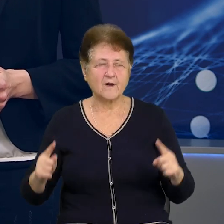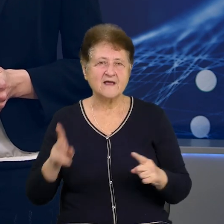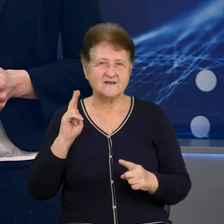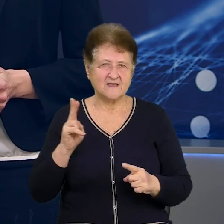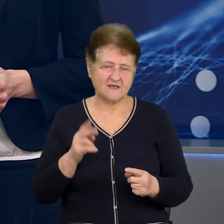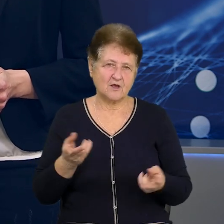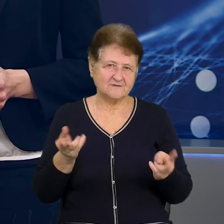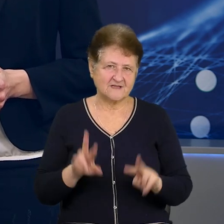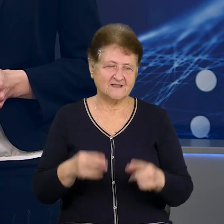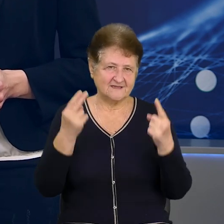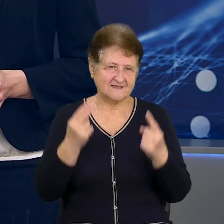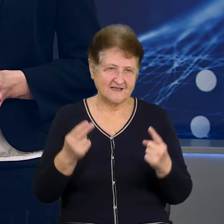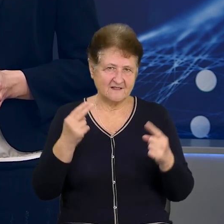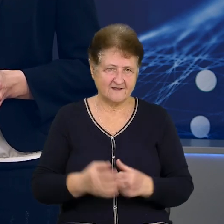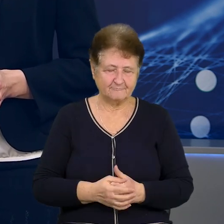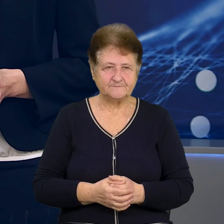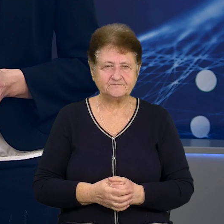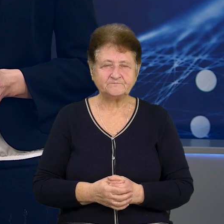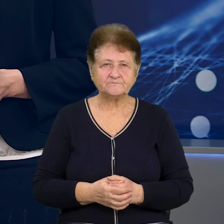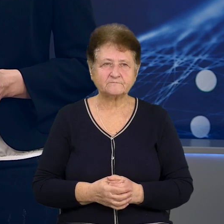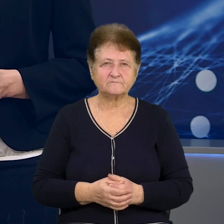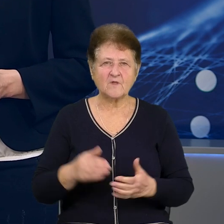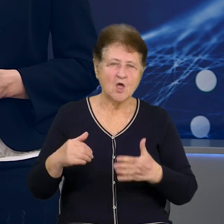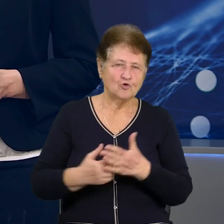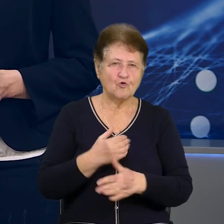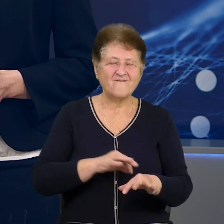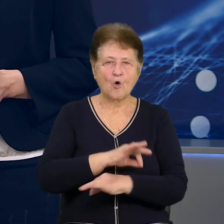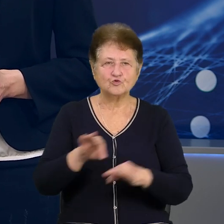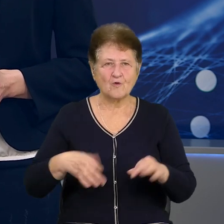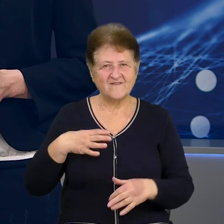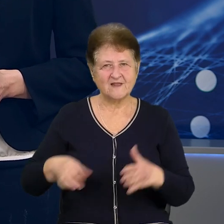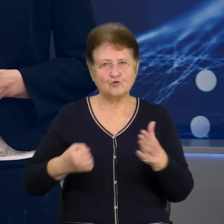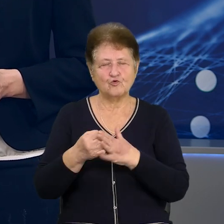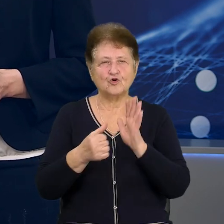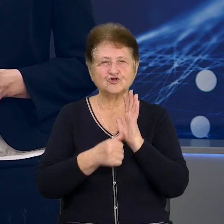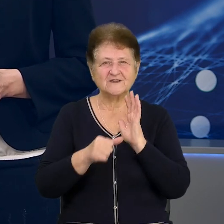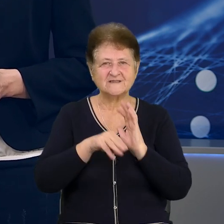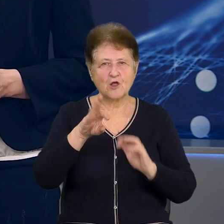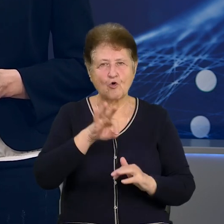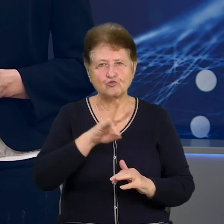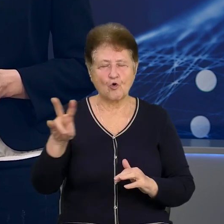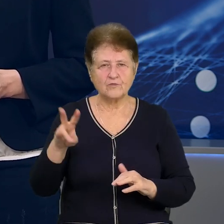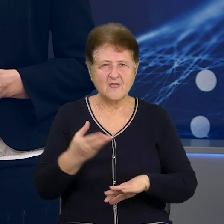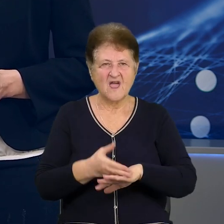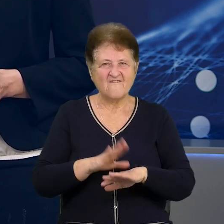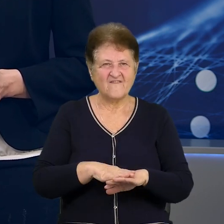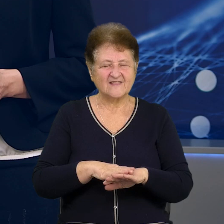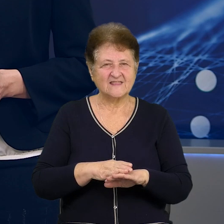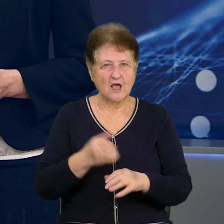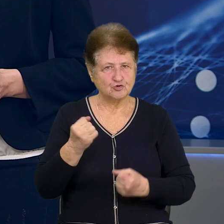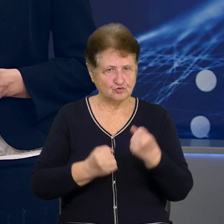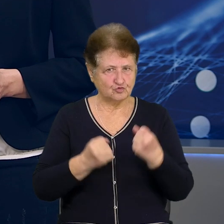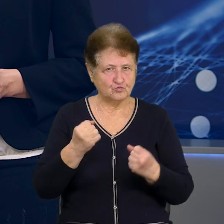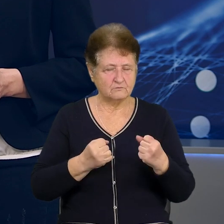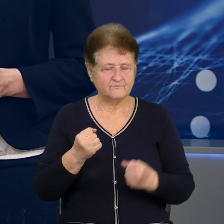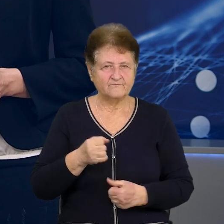Відновлене дорожнє полотно вуще від попереднього. Нова конструкція витримує до 60 тонн вантажу, сказала Суспільному голова Новгород